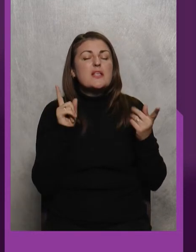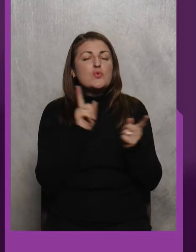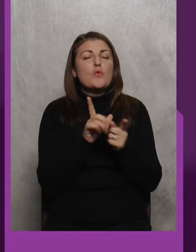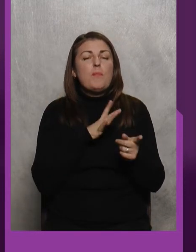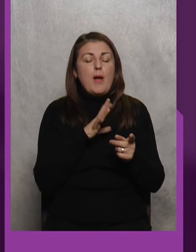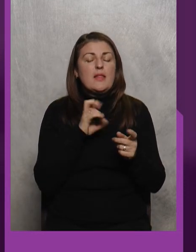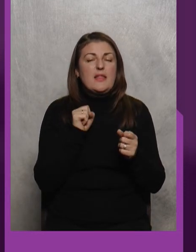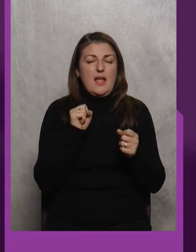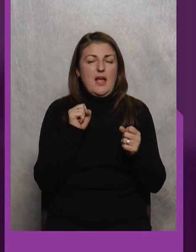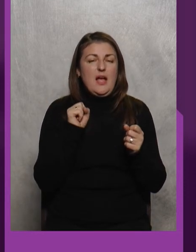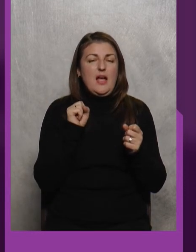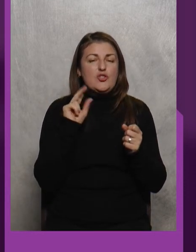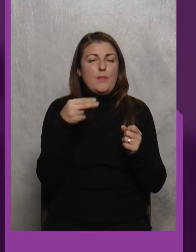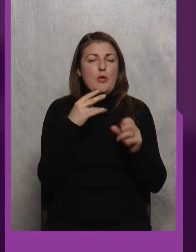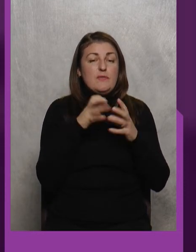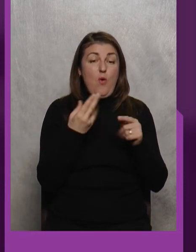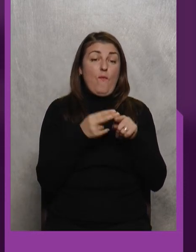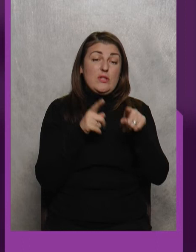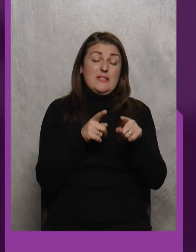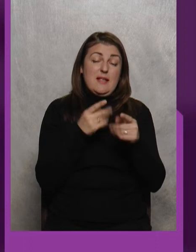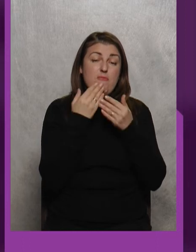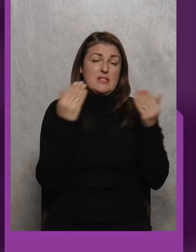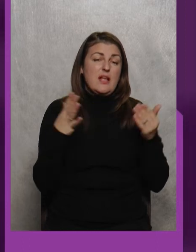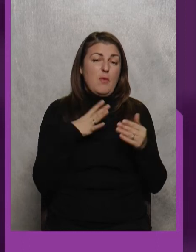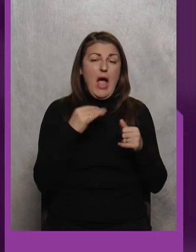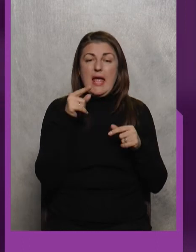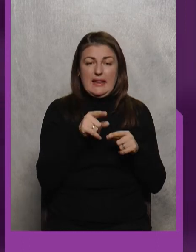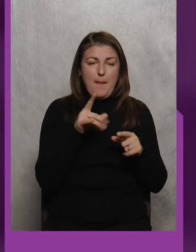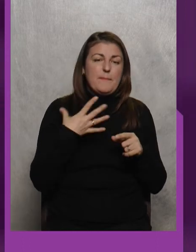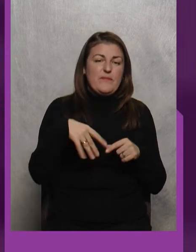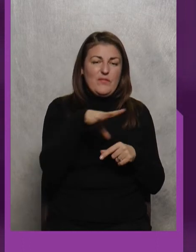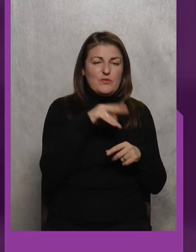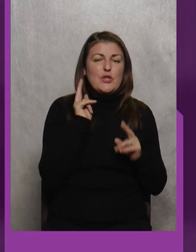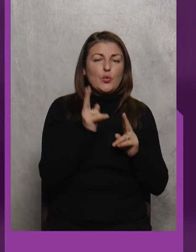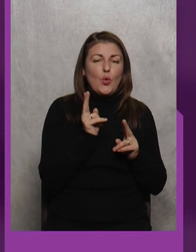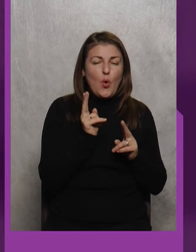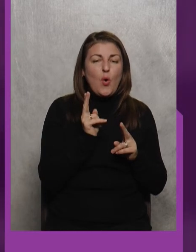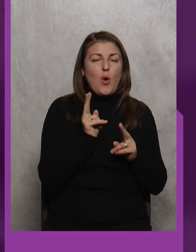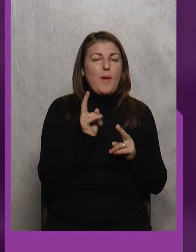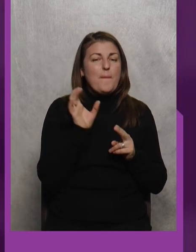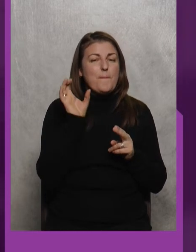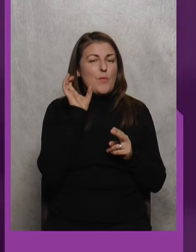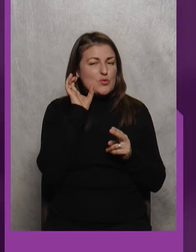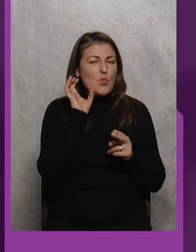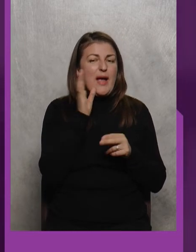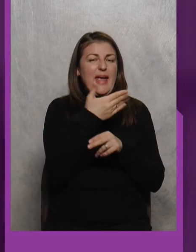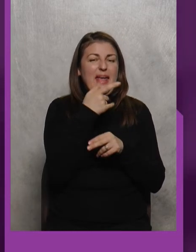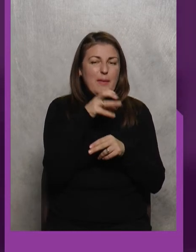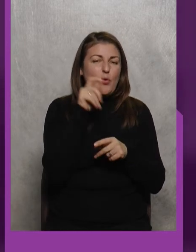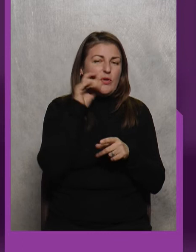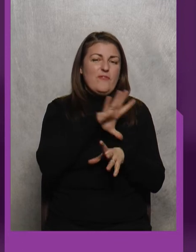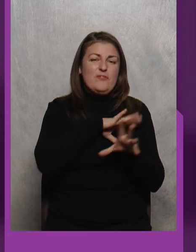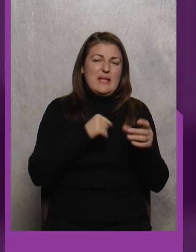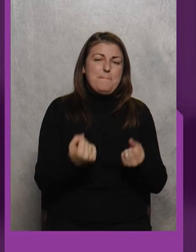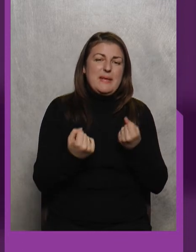чемпіонаті світу? Оце Оце Оце І там вже всі, хто послухав гівну країни, всі її